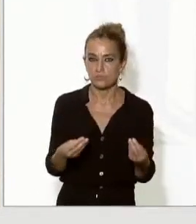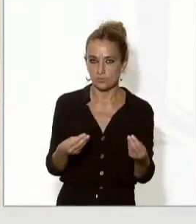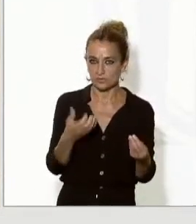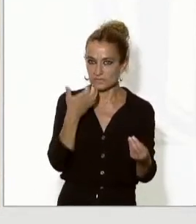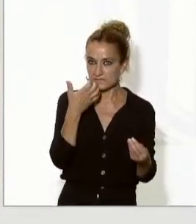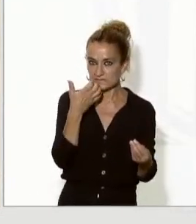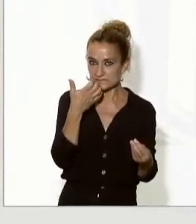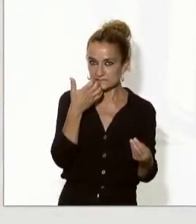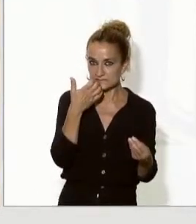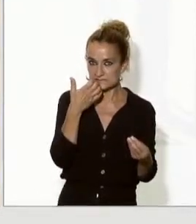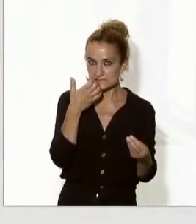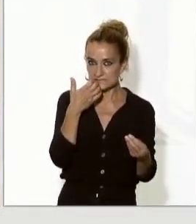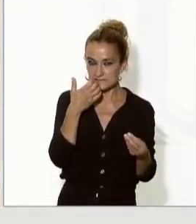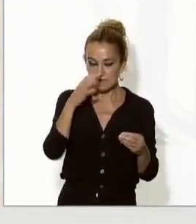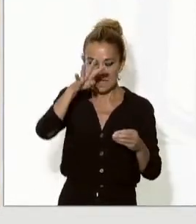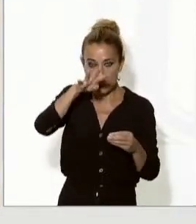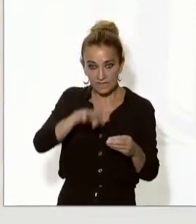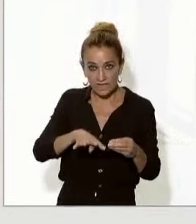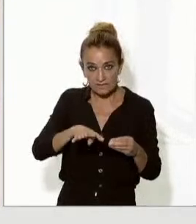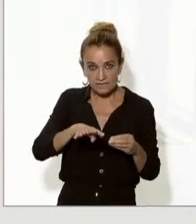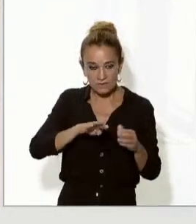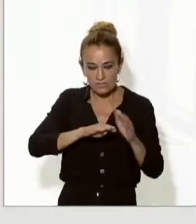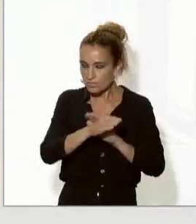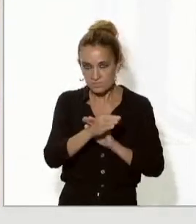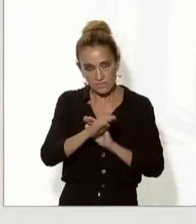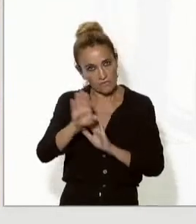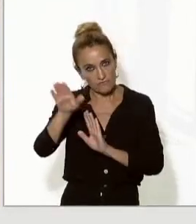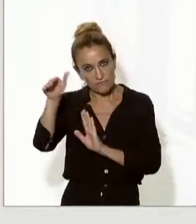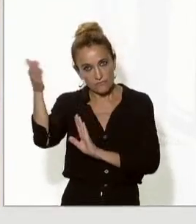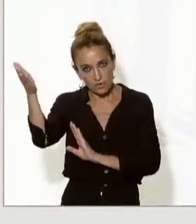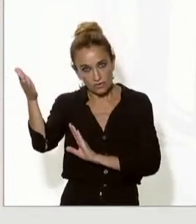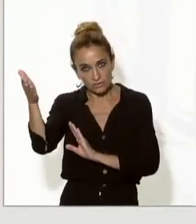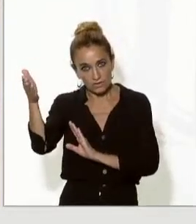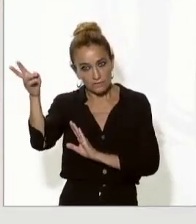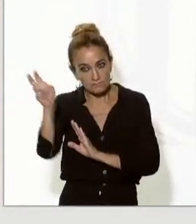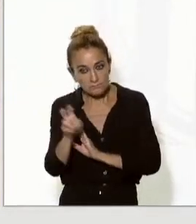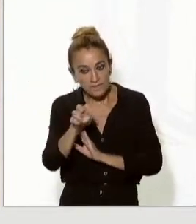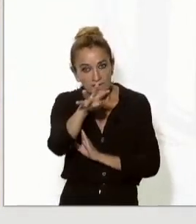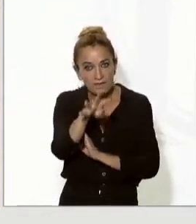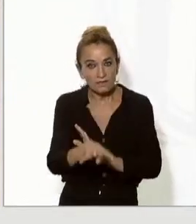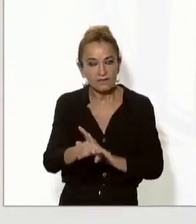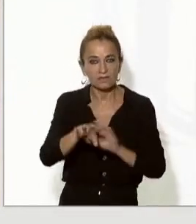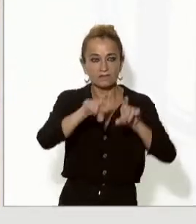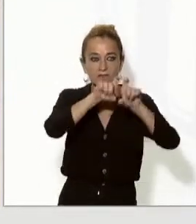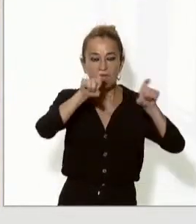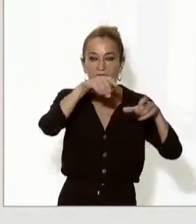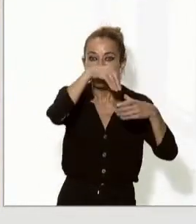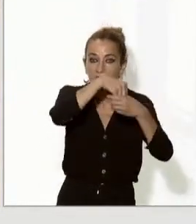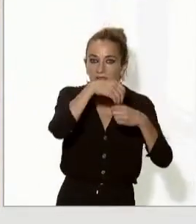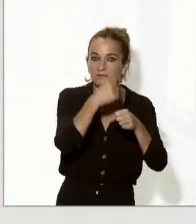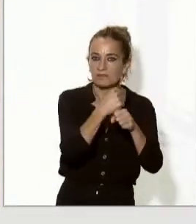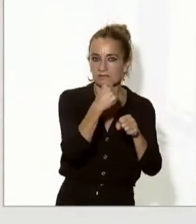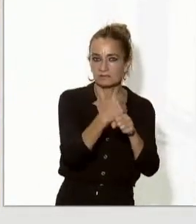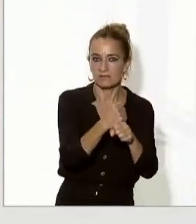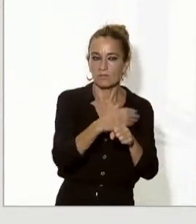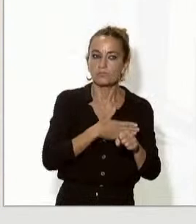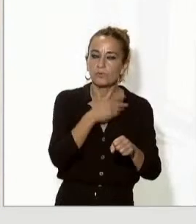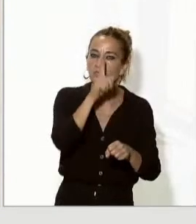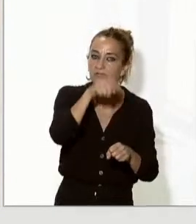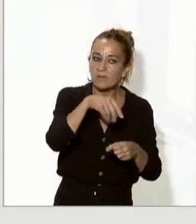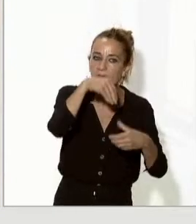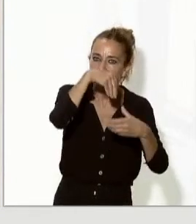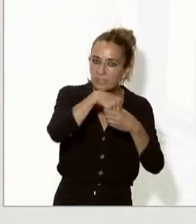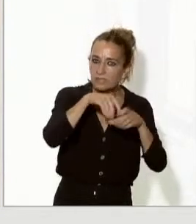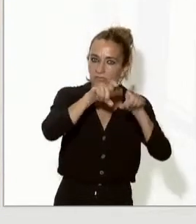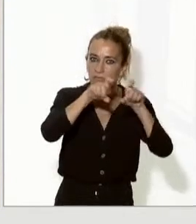nascudes fora de Catalunya doncs quan venen a Catalunya treballen en empreses puguin també aprendre el català a través de les empreses per tant hi haurà